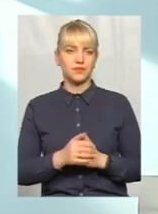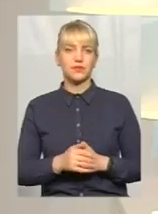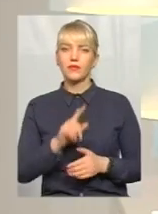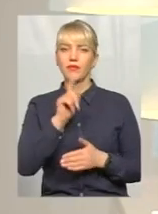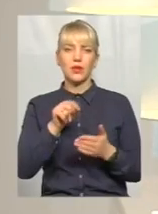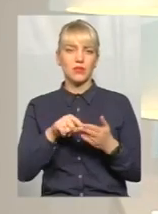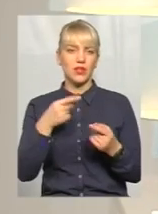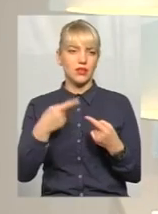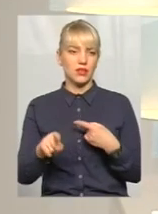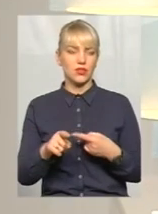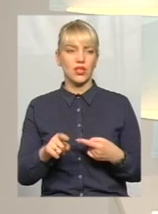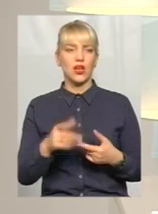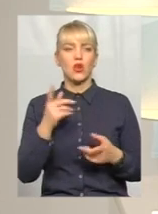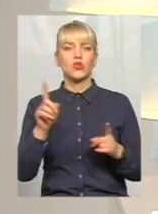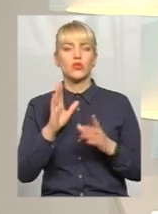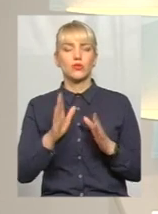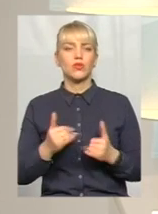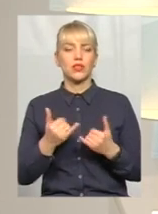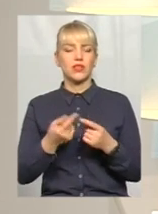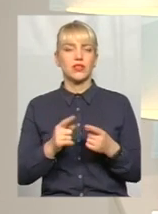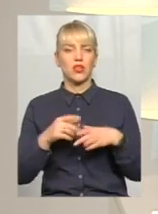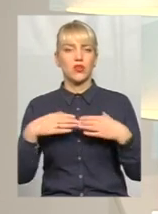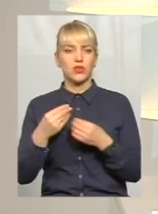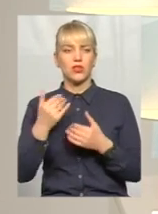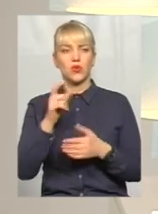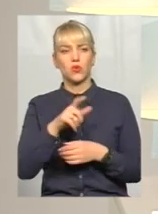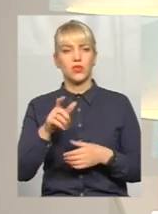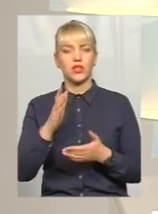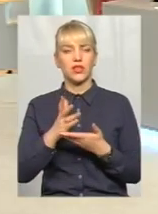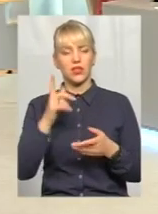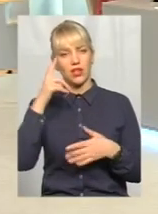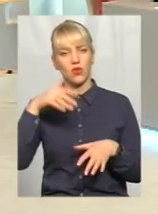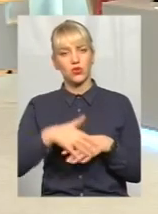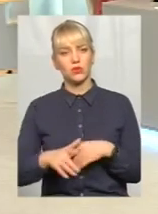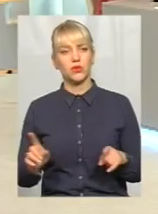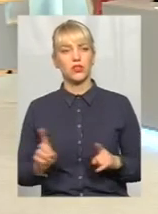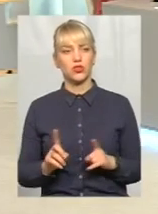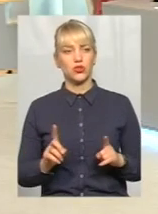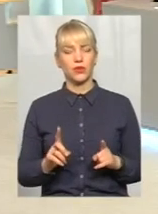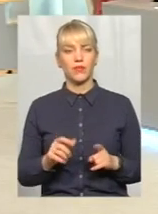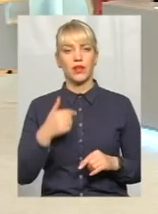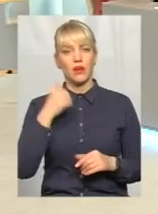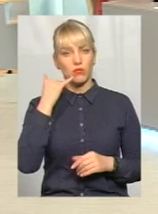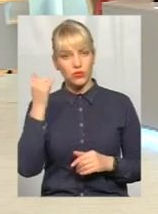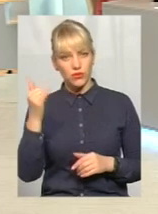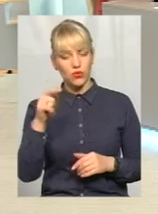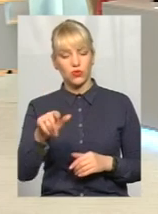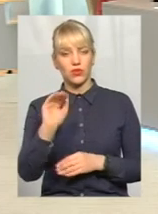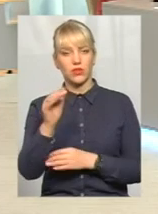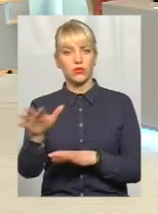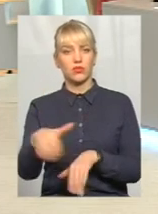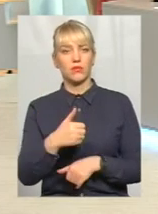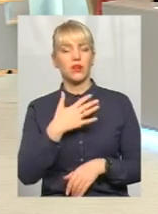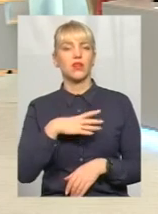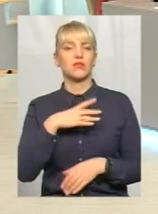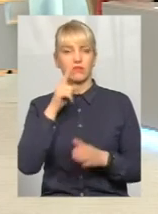тому. Питання в тому, що буде для цієї родини. Адже в людей є таке розуміння, що от я подзвонюю, тут заберуть дитину, навіщо